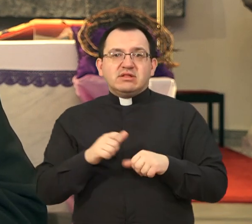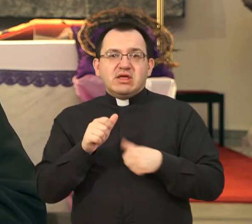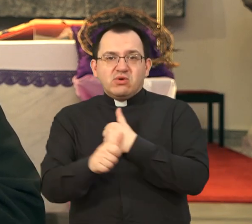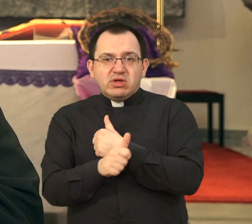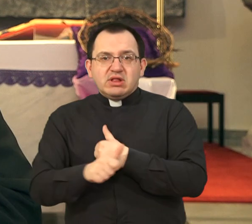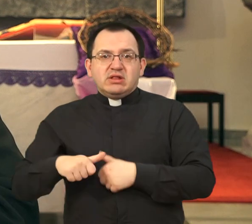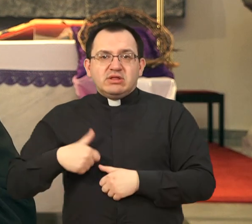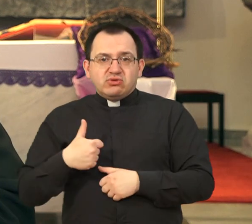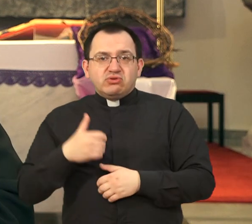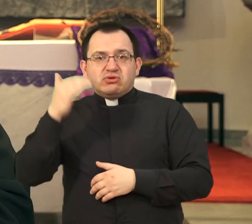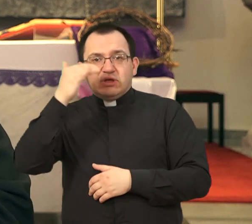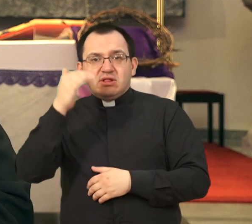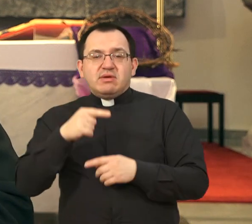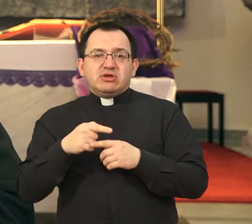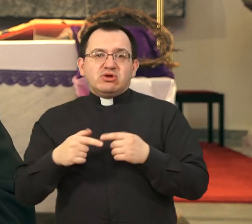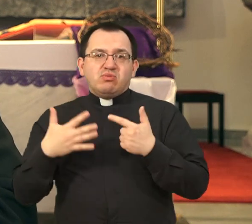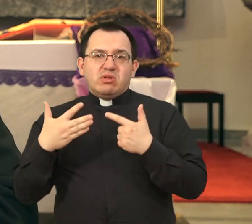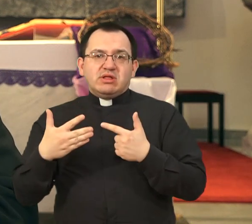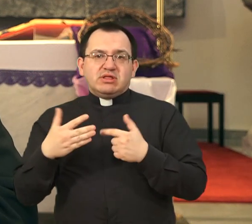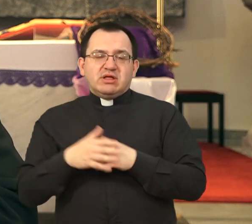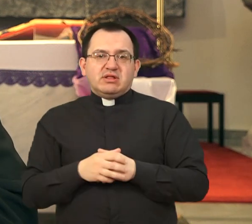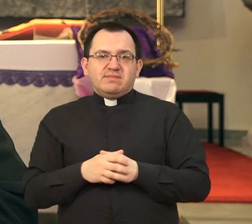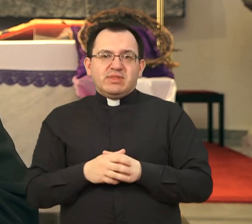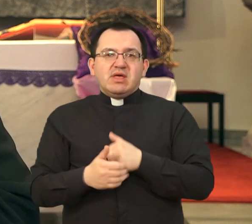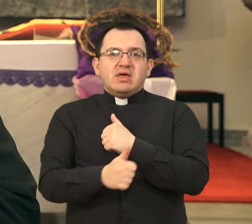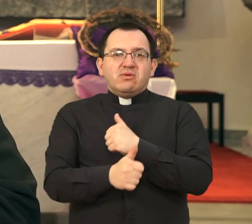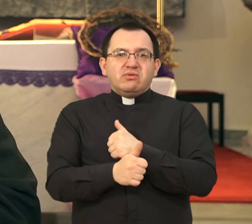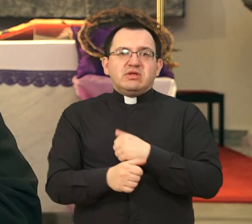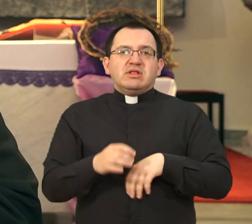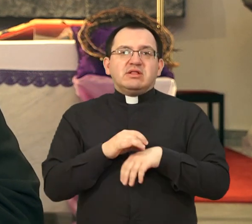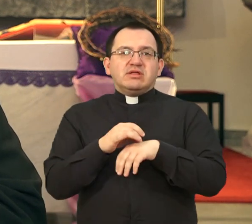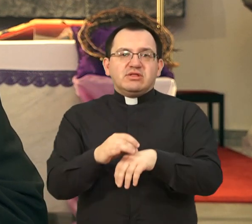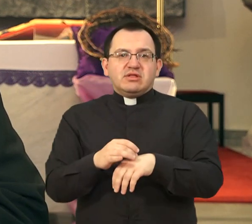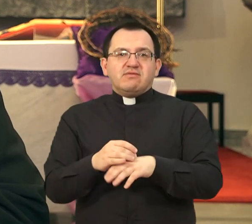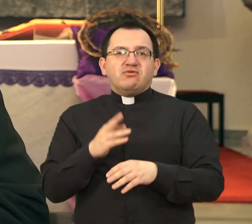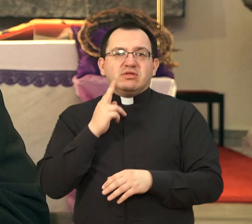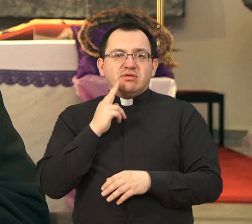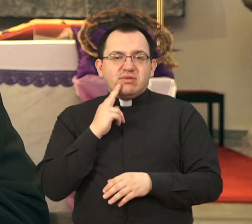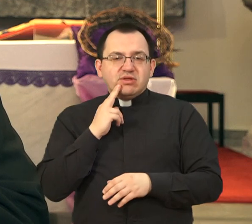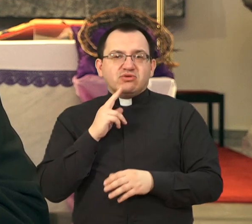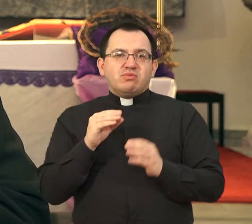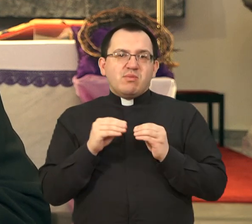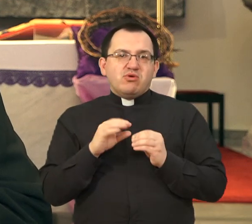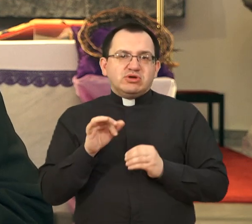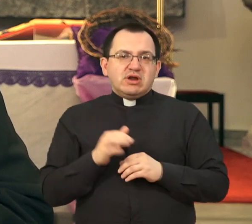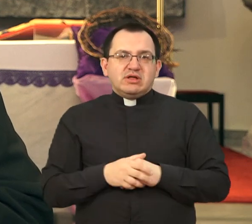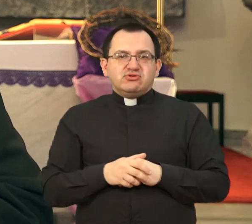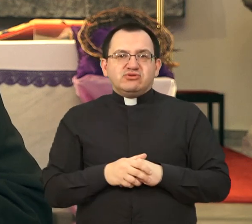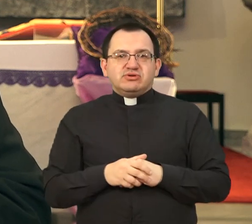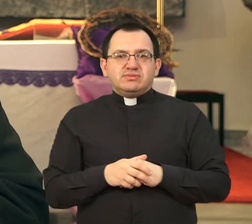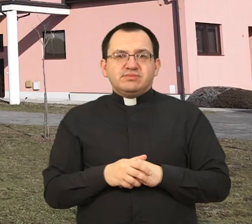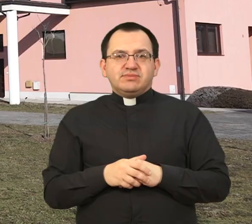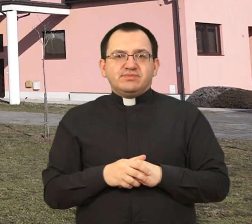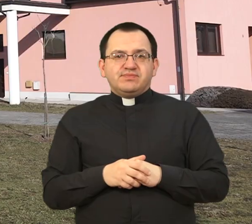u 11.00 i na večer u 18.30. Mi su u 11.00 i predstavit će naš Varaždinski biskup Bože Radoš.